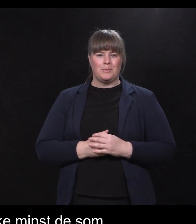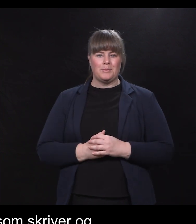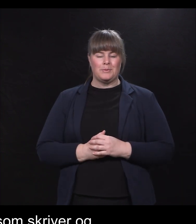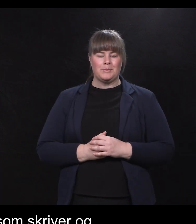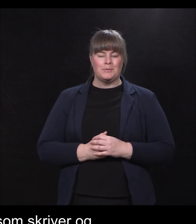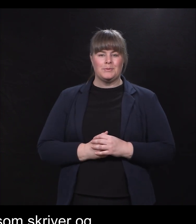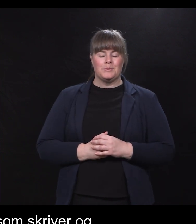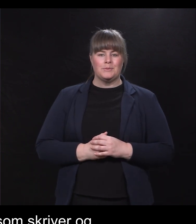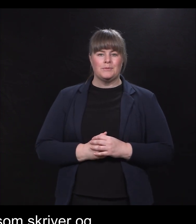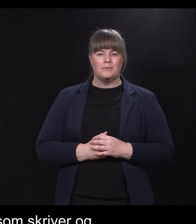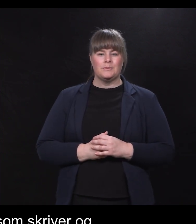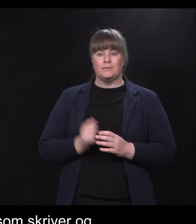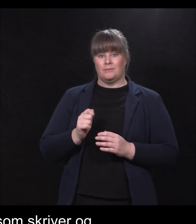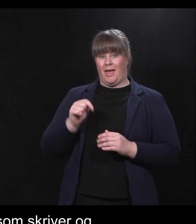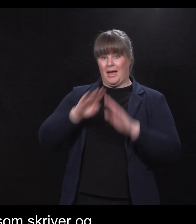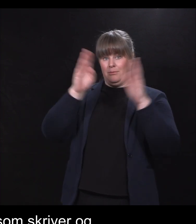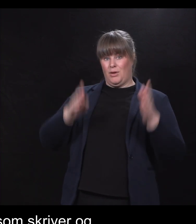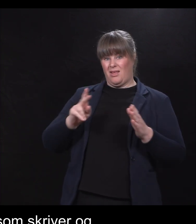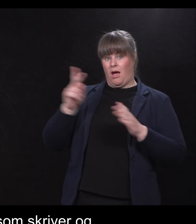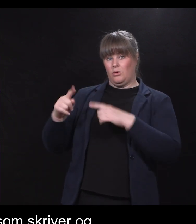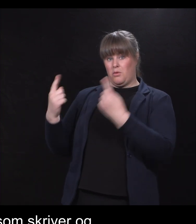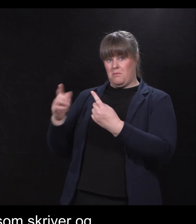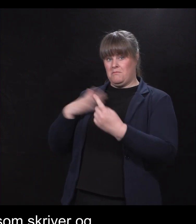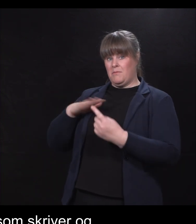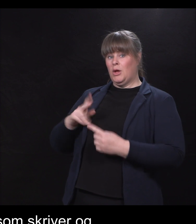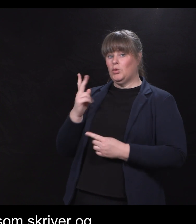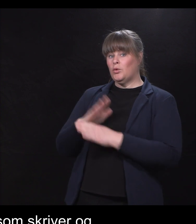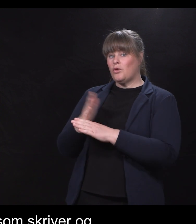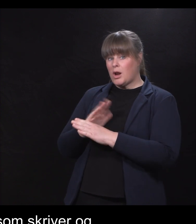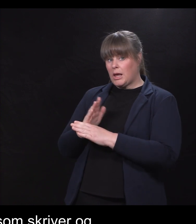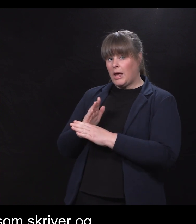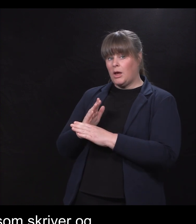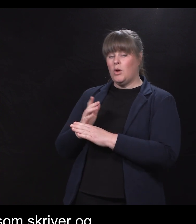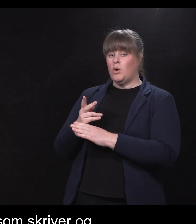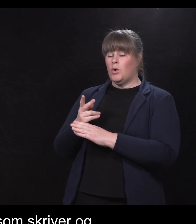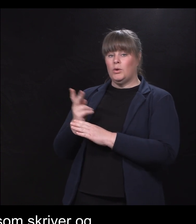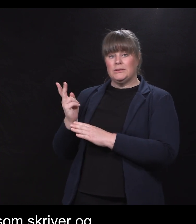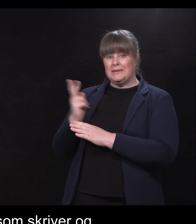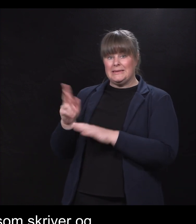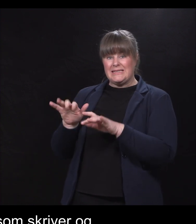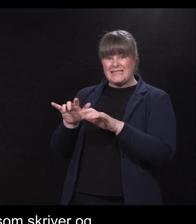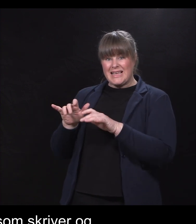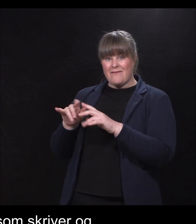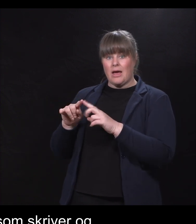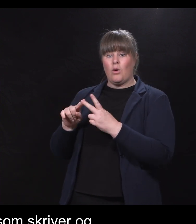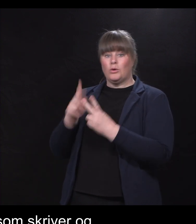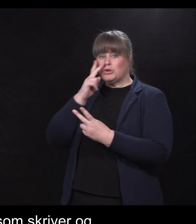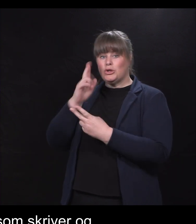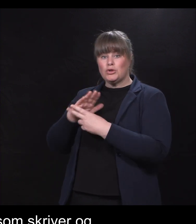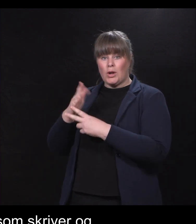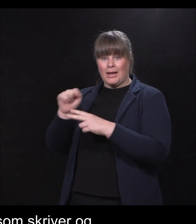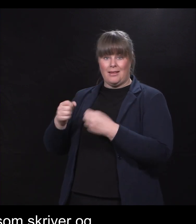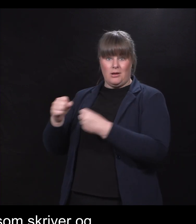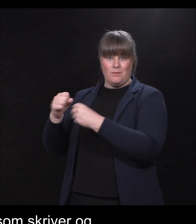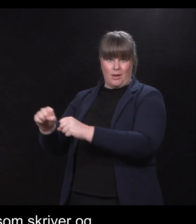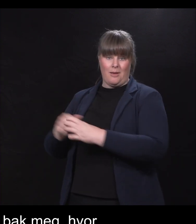I et annet rom på bygget er det to tolker som fortløpende skriver og synstolker arrangementet.